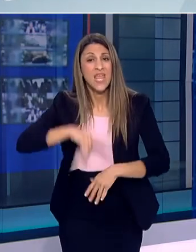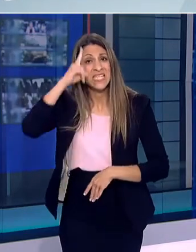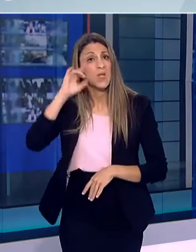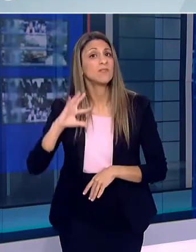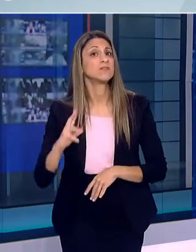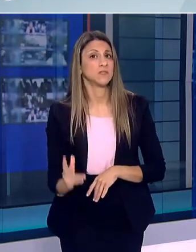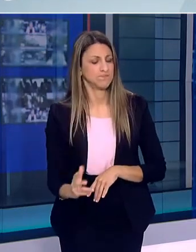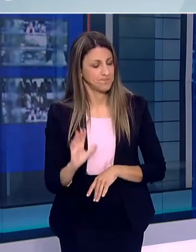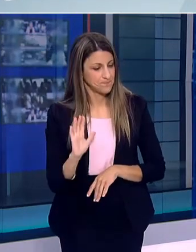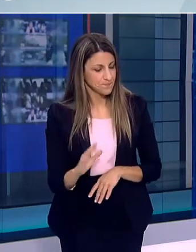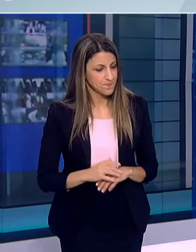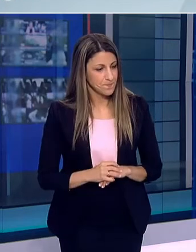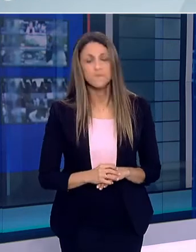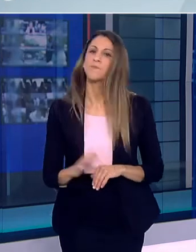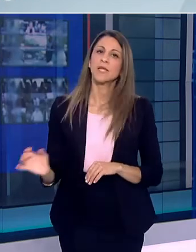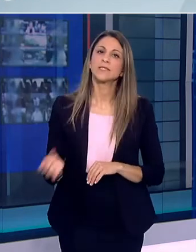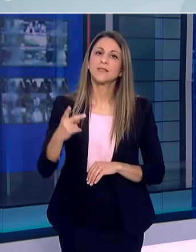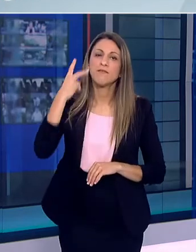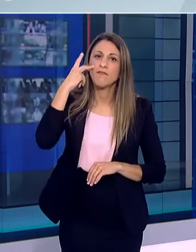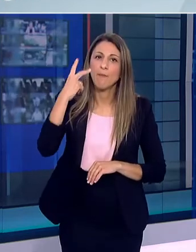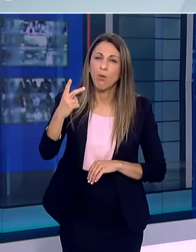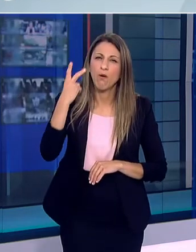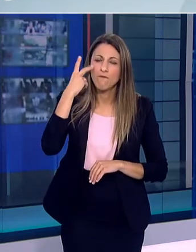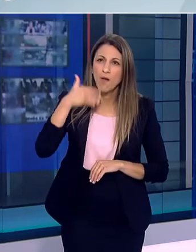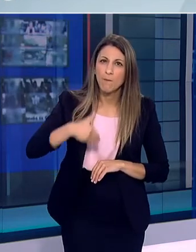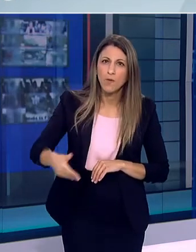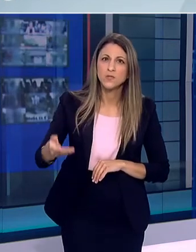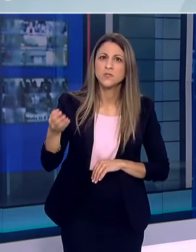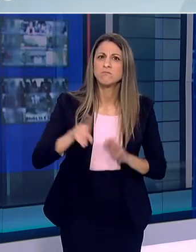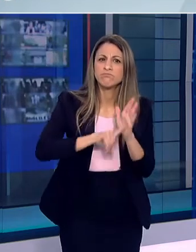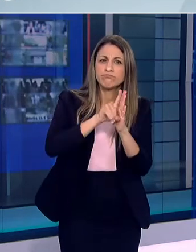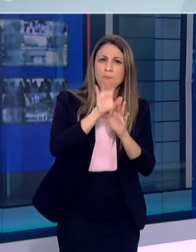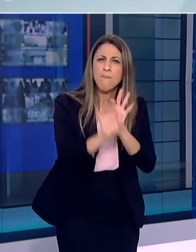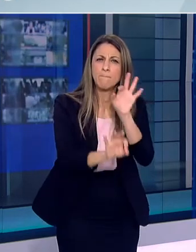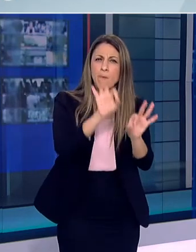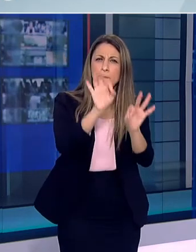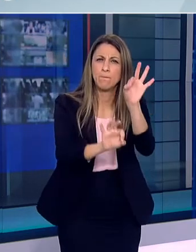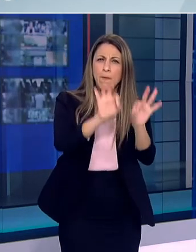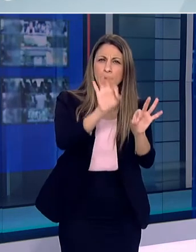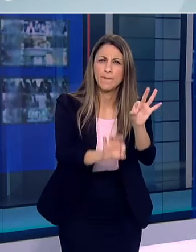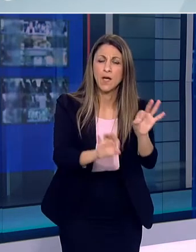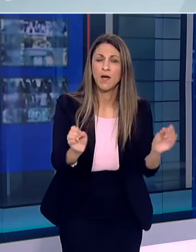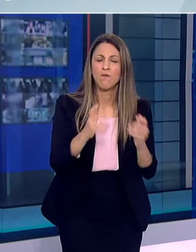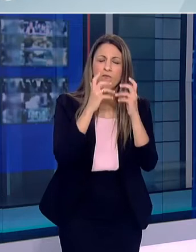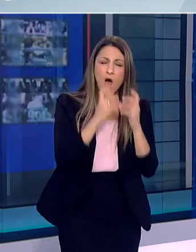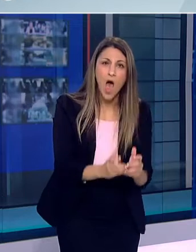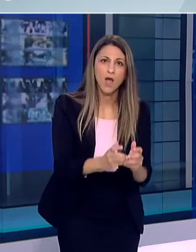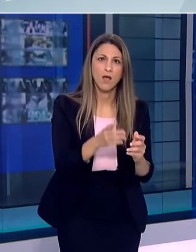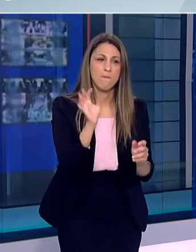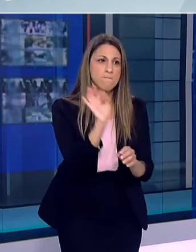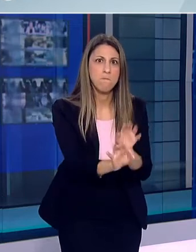ακρίβεια είναι ότι όταν βλέπεις αυξημένο αριθμό δικτών που έχουν σχέση με τη βαρύτητα της νόσης του κληθυσμού